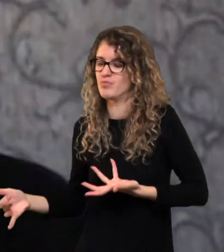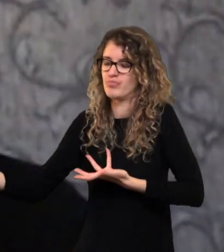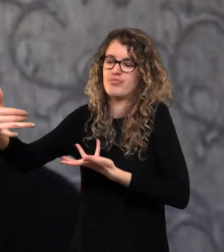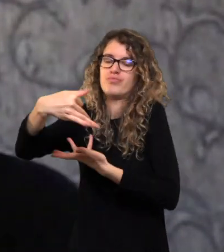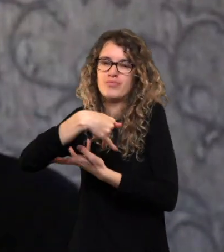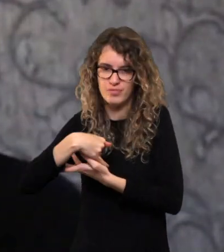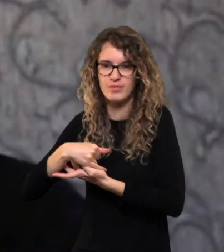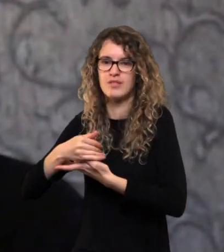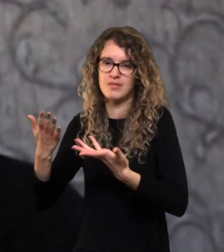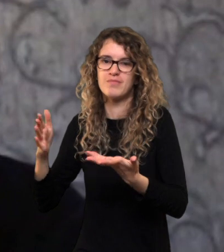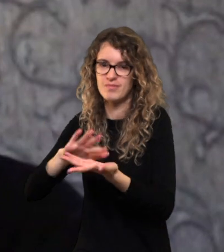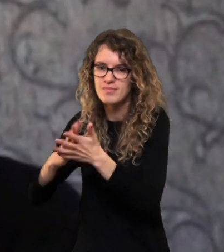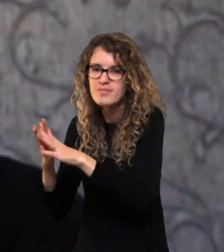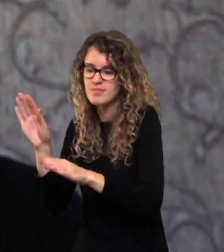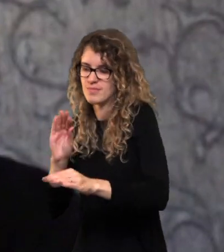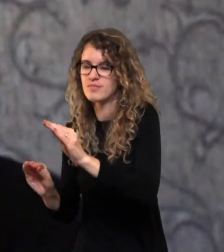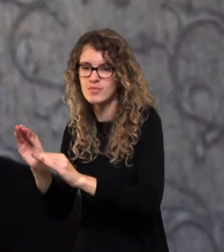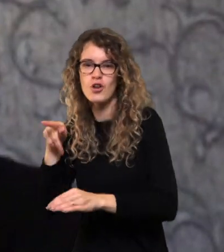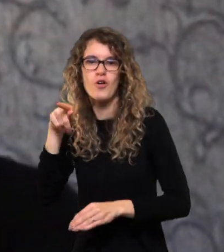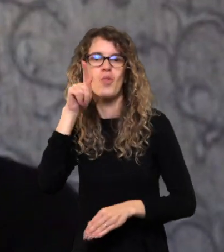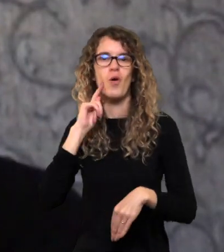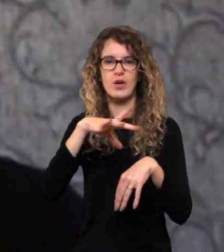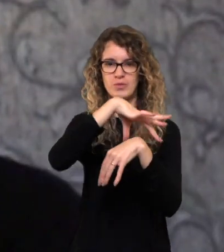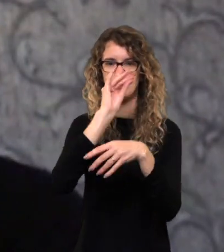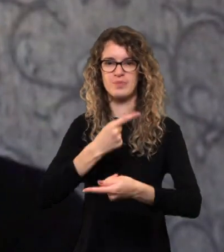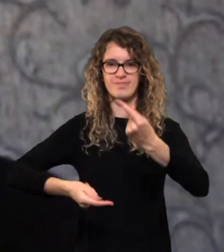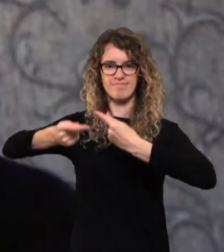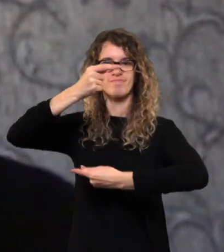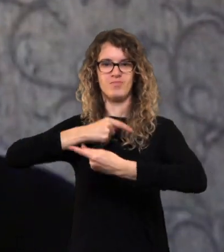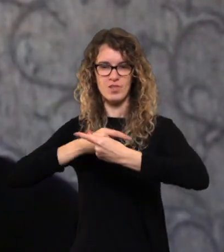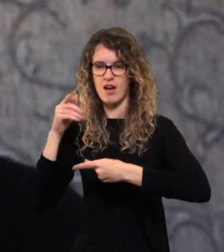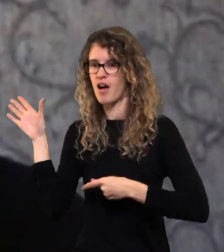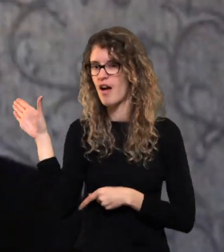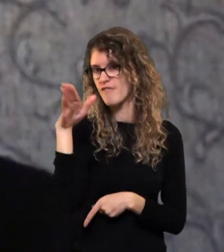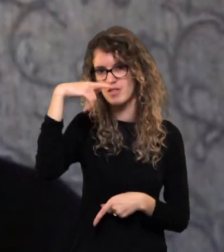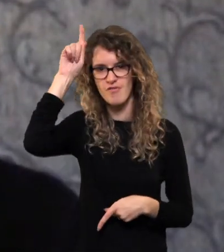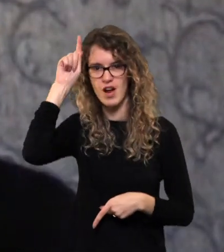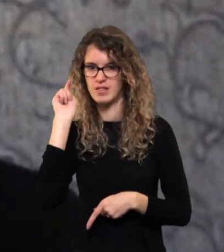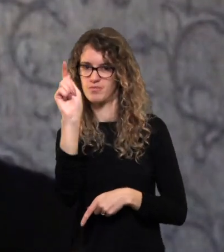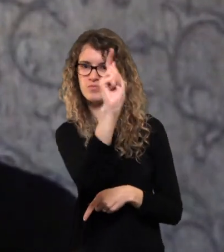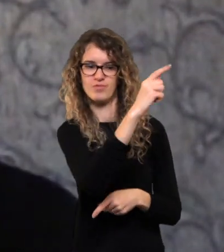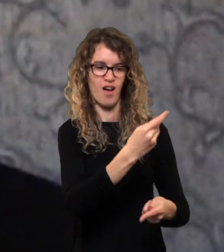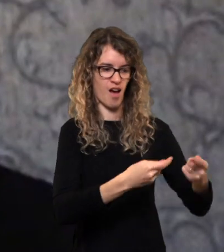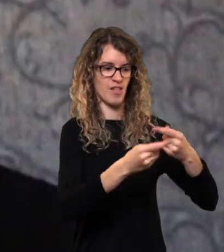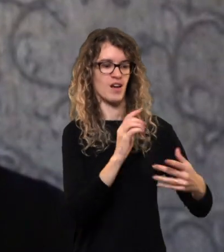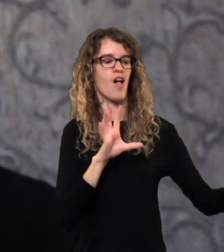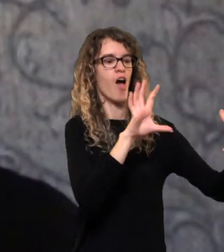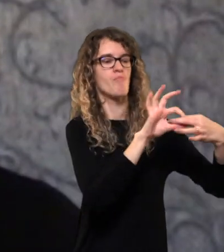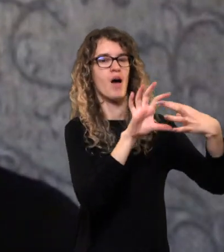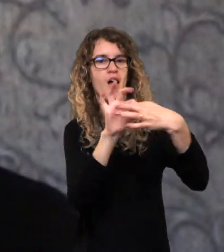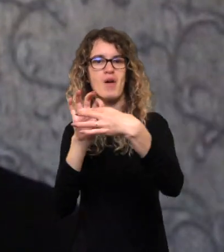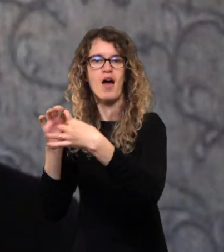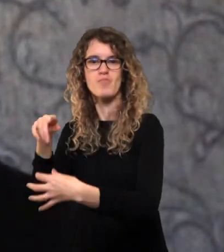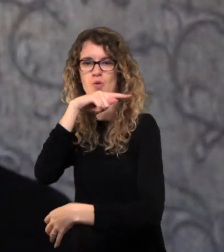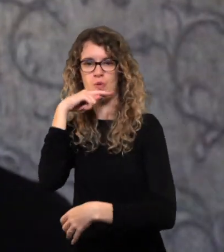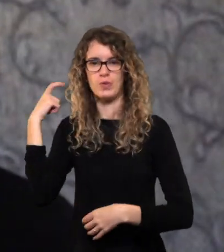suburėjas arba surinkėjas. Jis norėjo atkurti Sovietų sąjungą, kad visos sovietinės respublikos ir skyrus